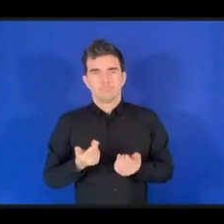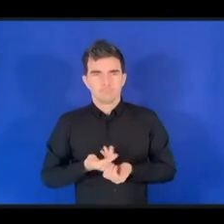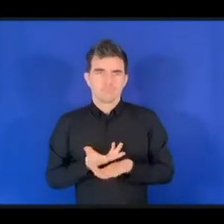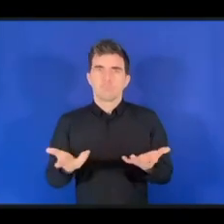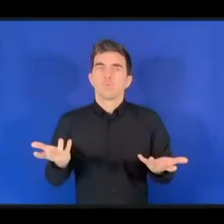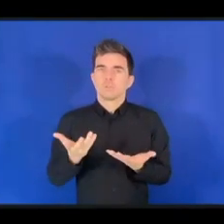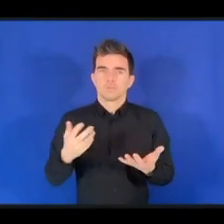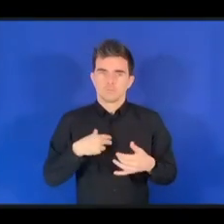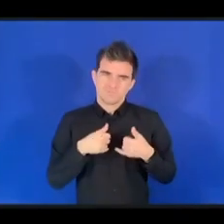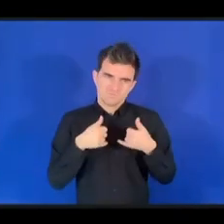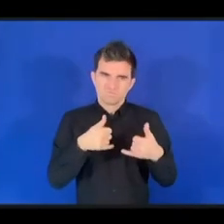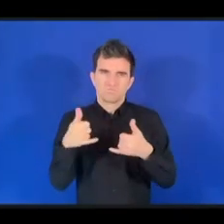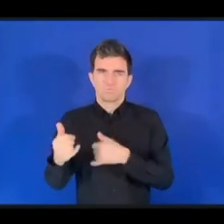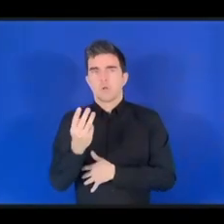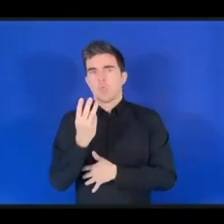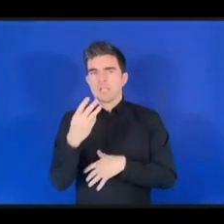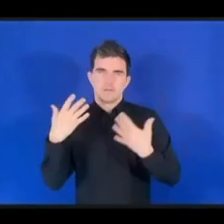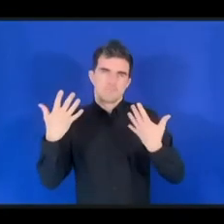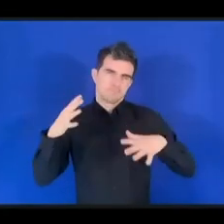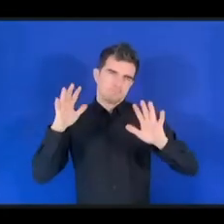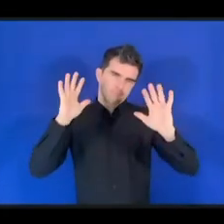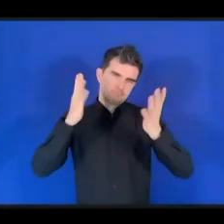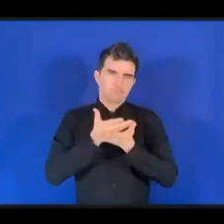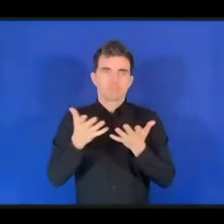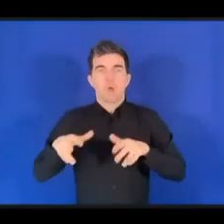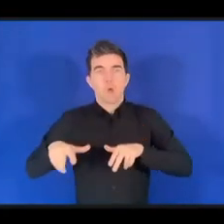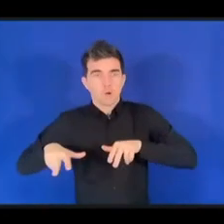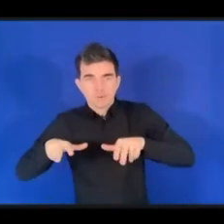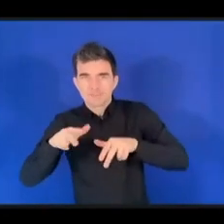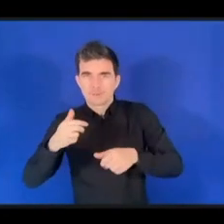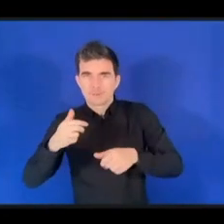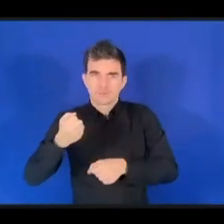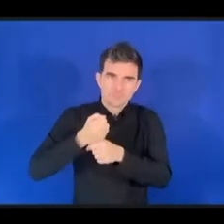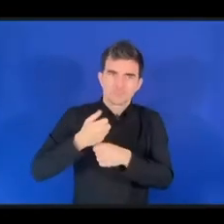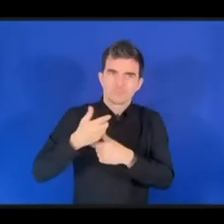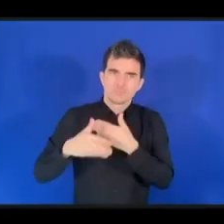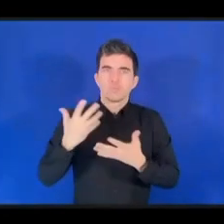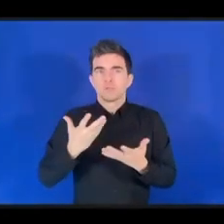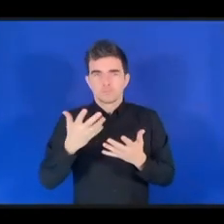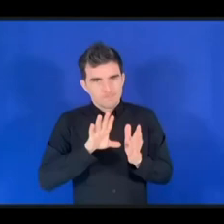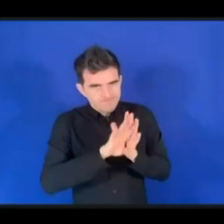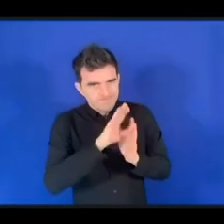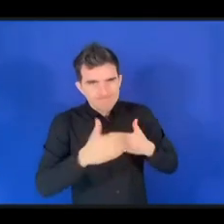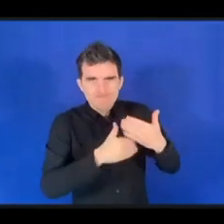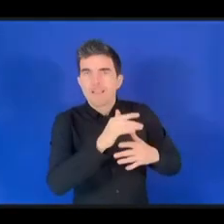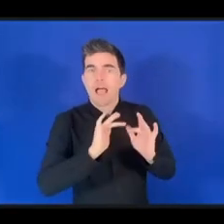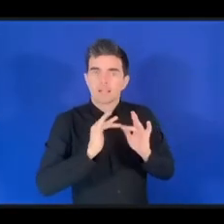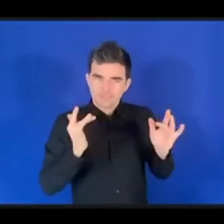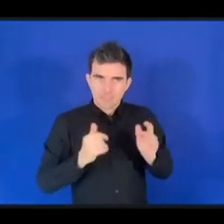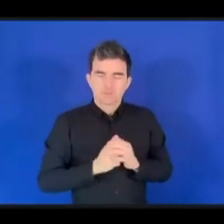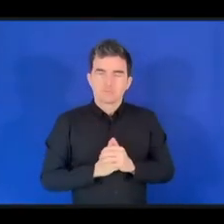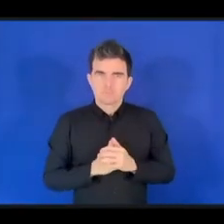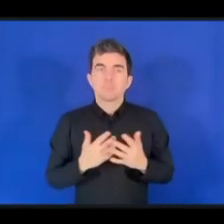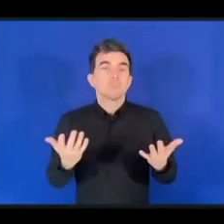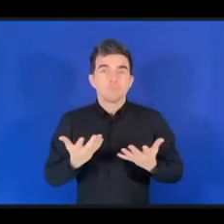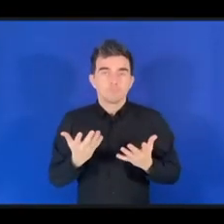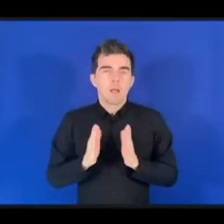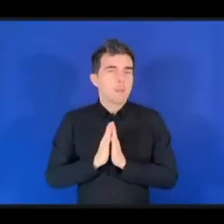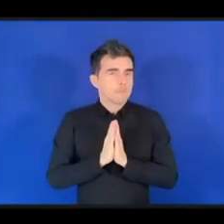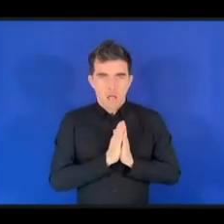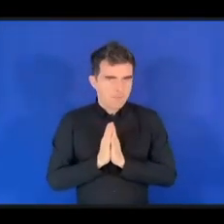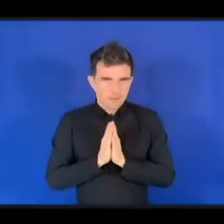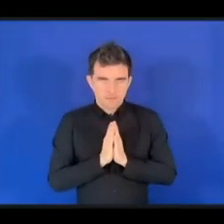способствовали точкам интернет-мена в Пакистане, в Малайзии и в Мьянме на этой неделе. Подобные